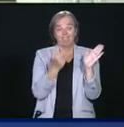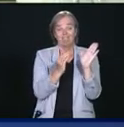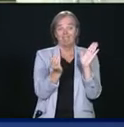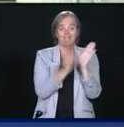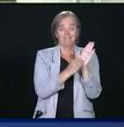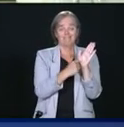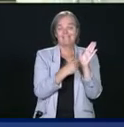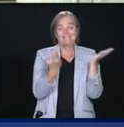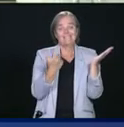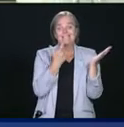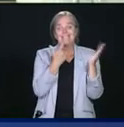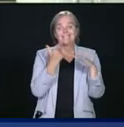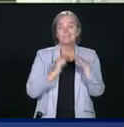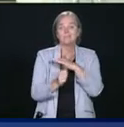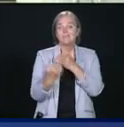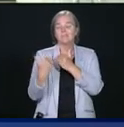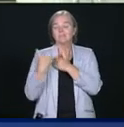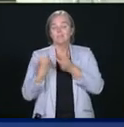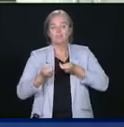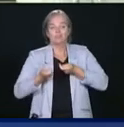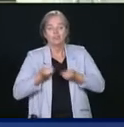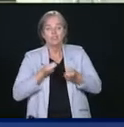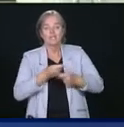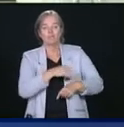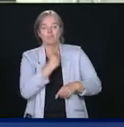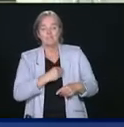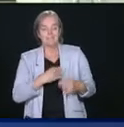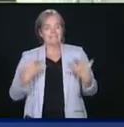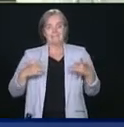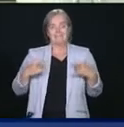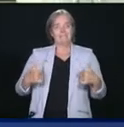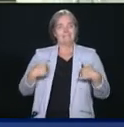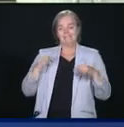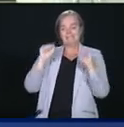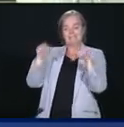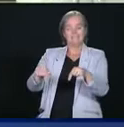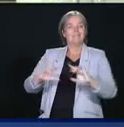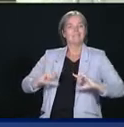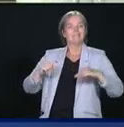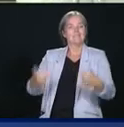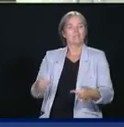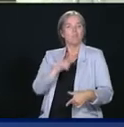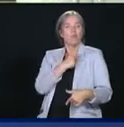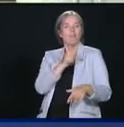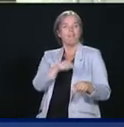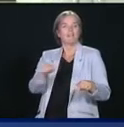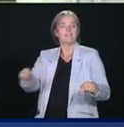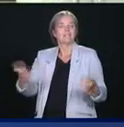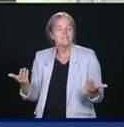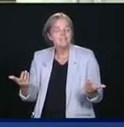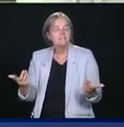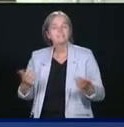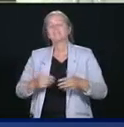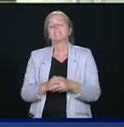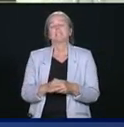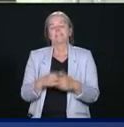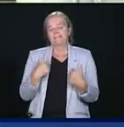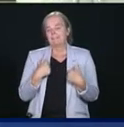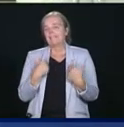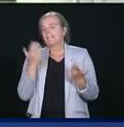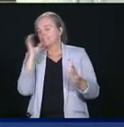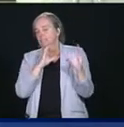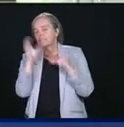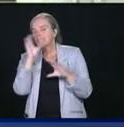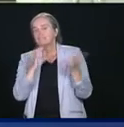champ de compétences des provinces, mais en même temps, nous tentons d'explorer des façons de réaliser des contributions